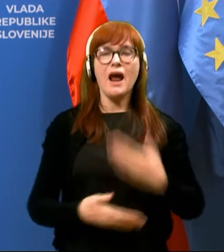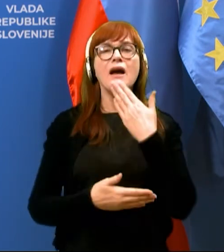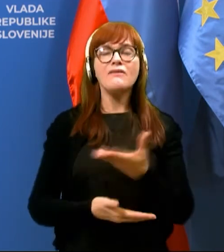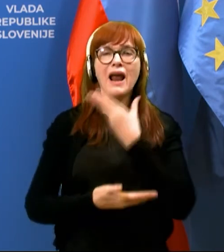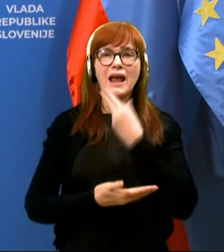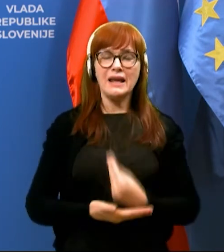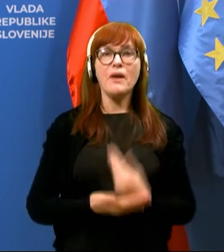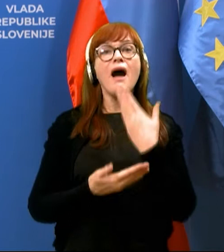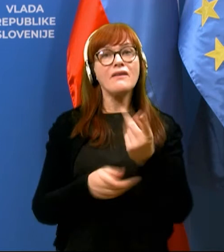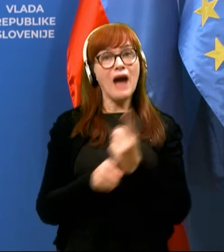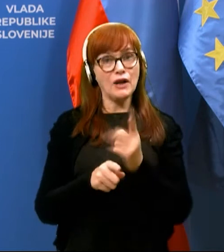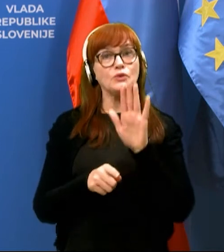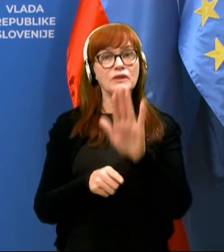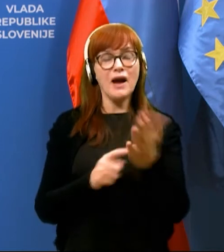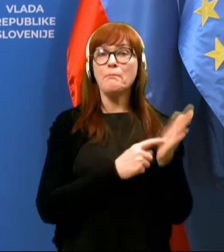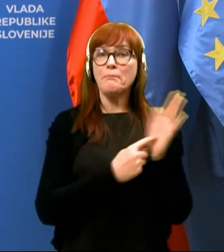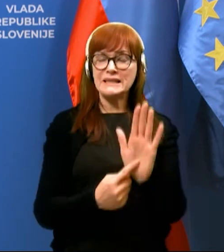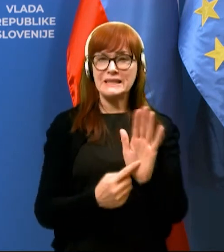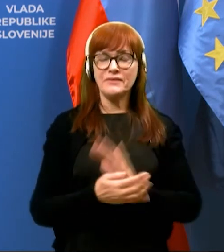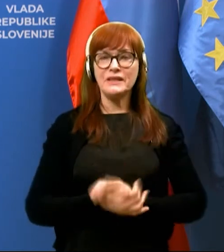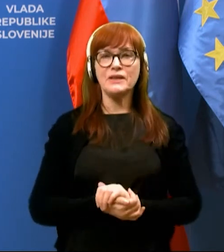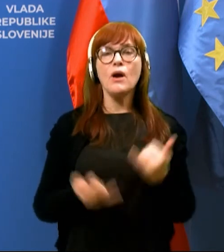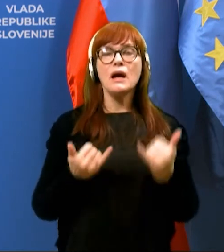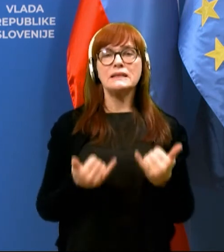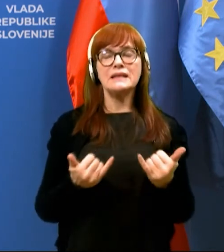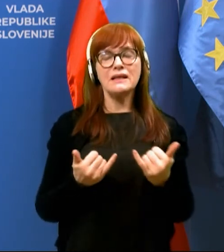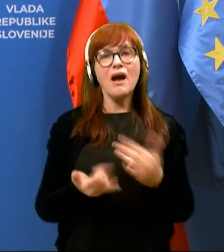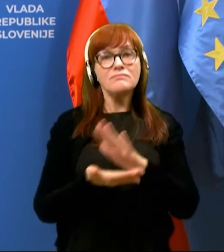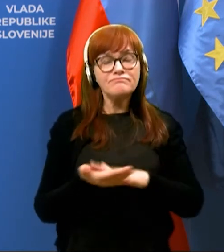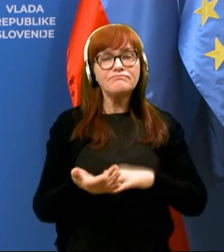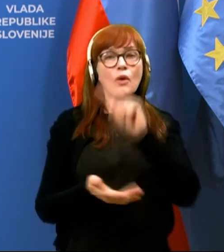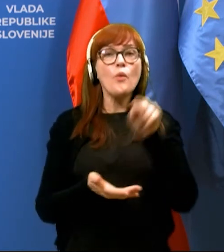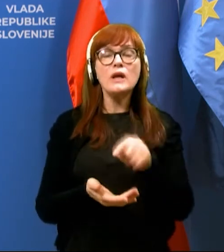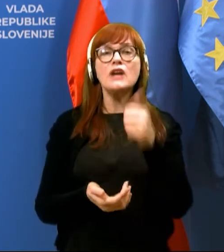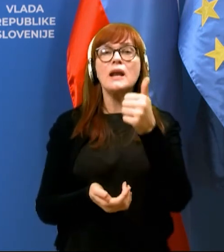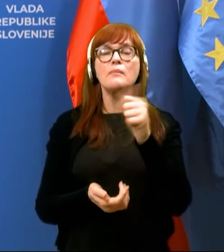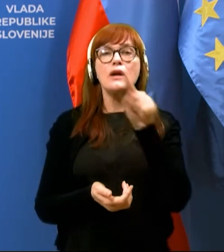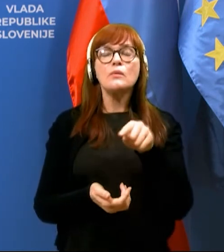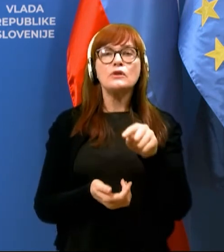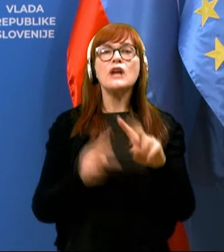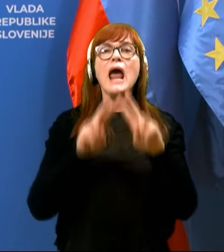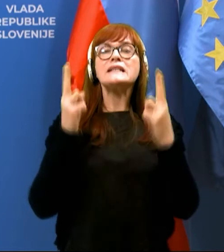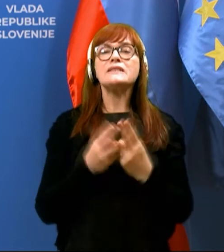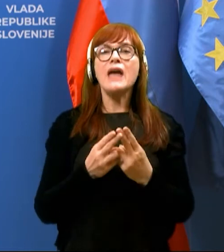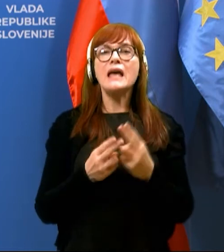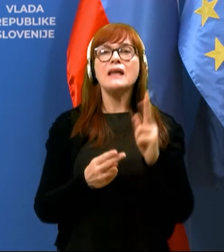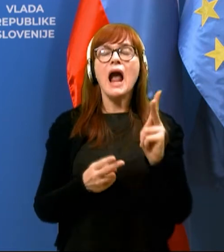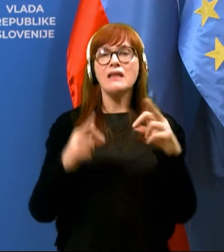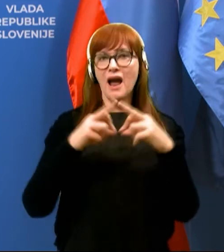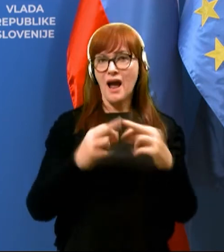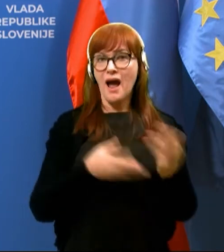Hvala lepa, tudi dobro za vaša predstavitev. Sedaj pa selotimo v vprašanj. Prvo vprašanje imajo pri svetu na kanalu A.